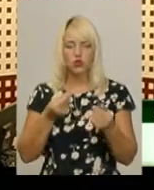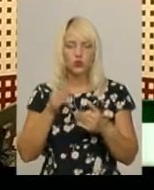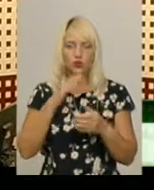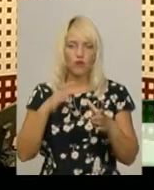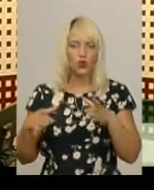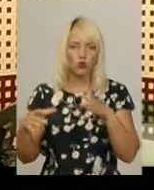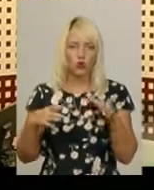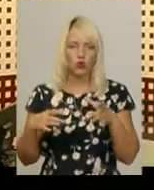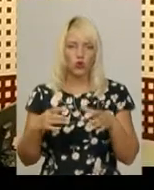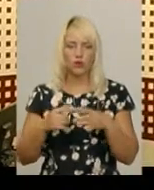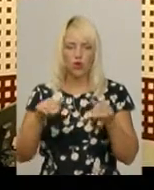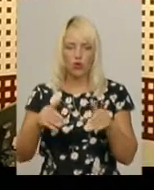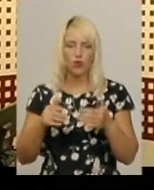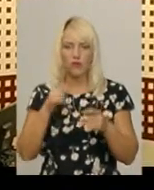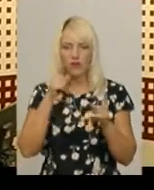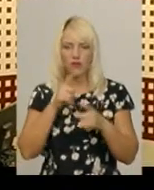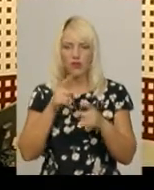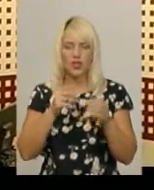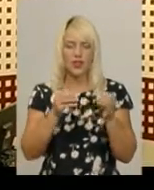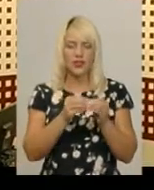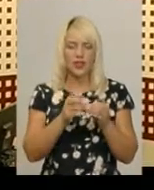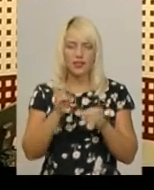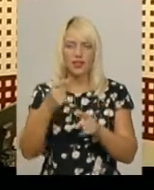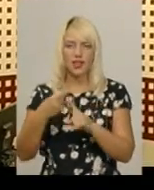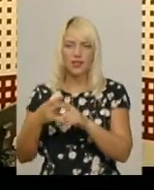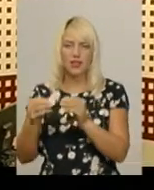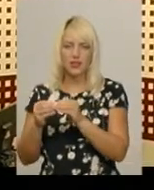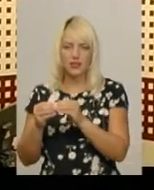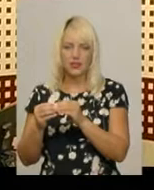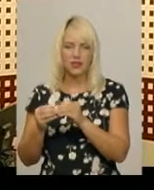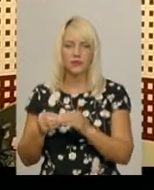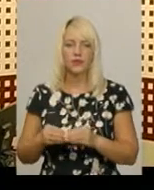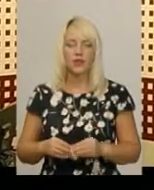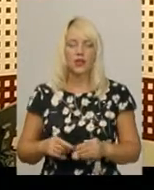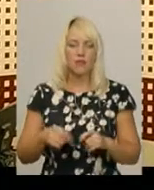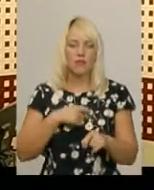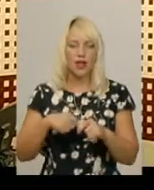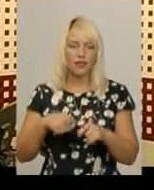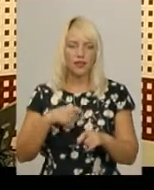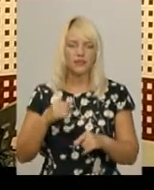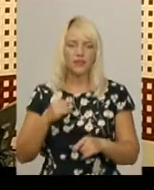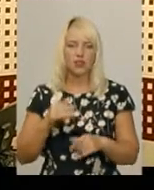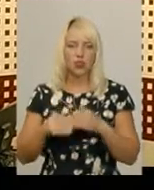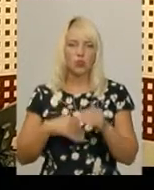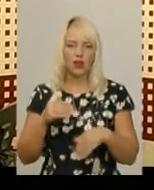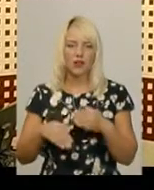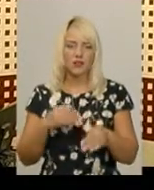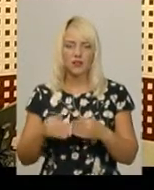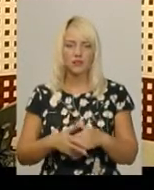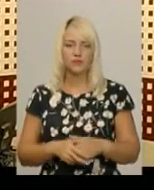копанка невеличка, 10 на 10 квадратних метрів і купалися.